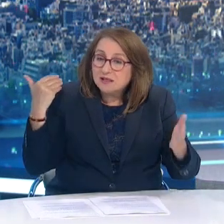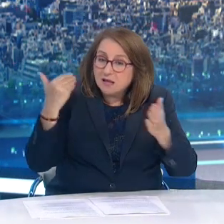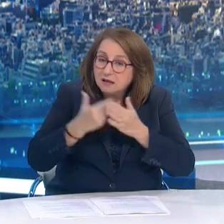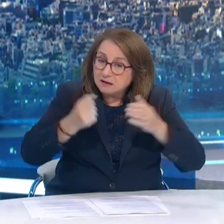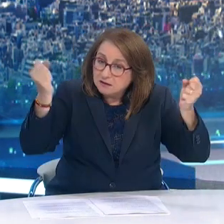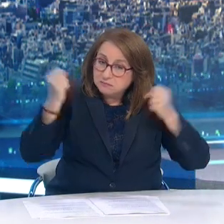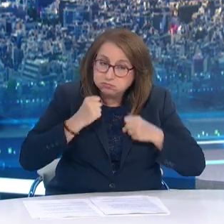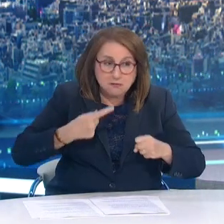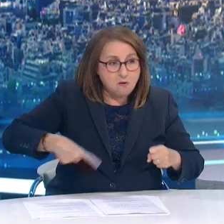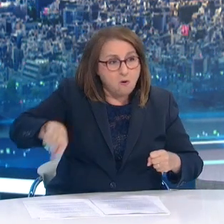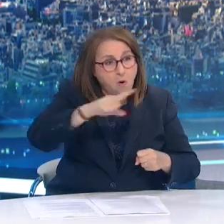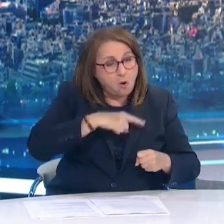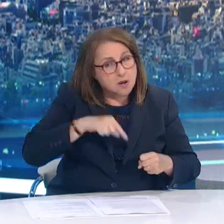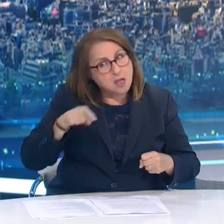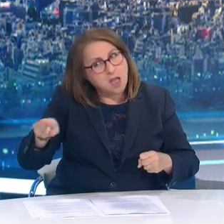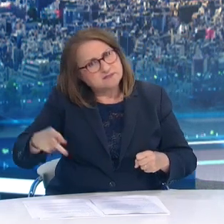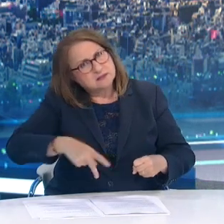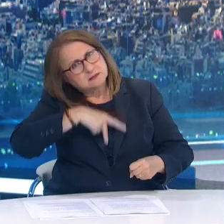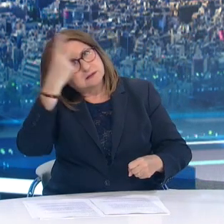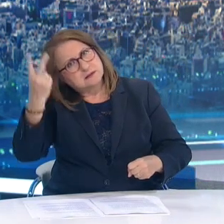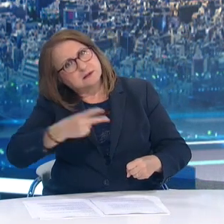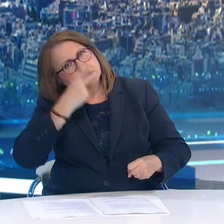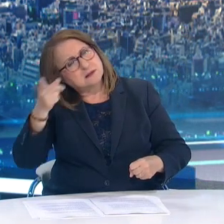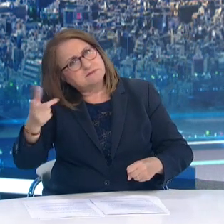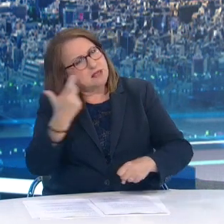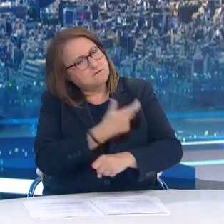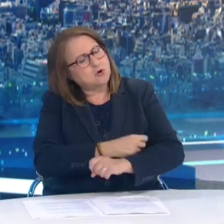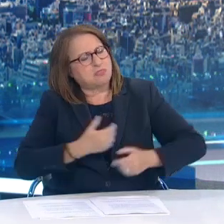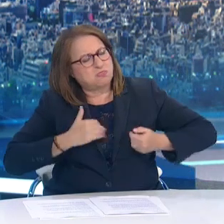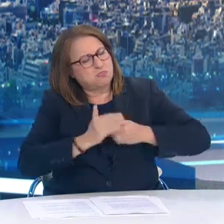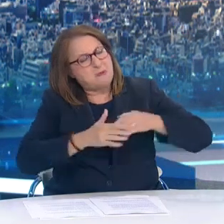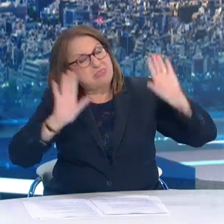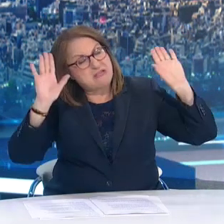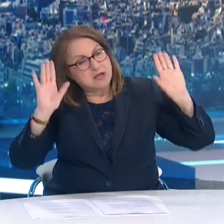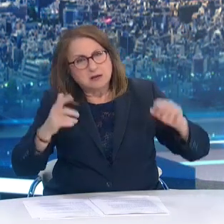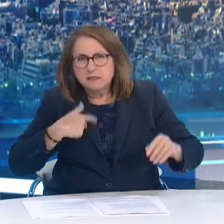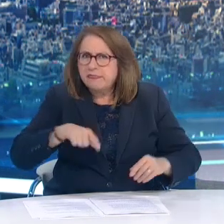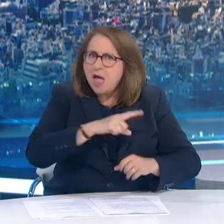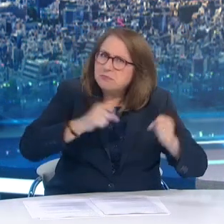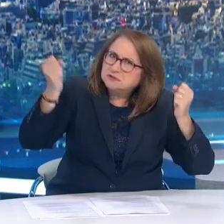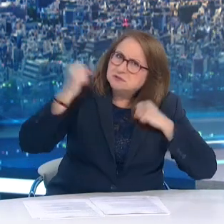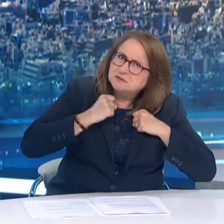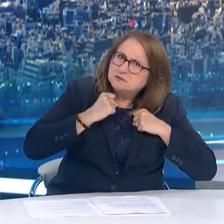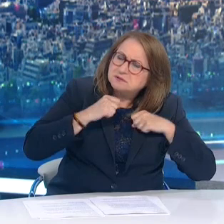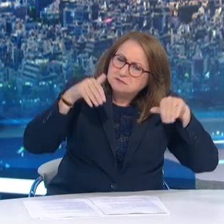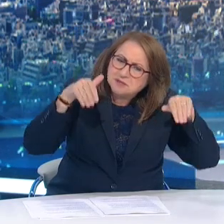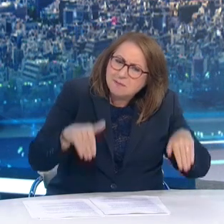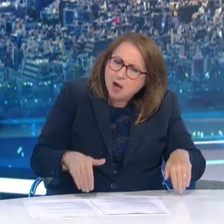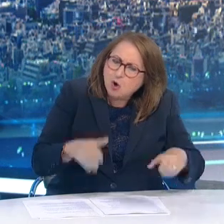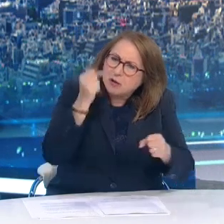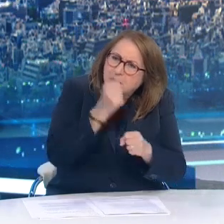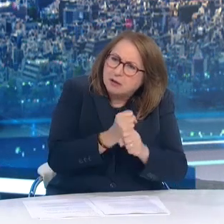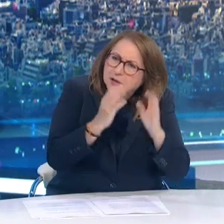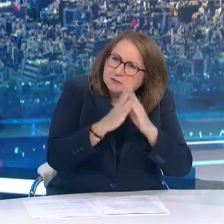συμβαίνει Ας μην αφήσουμε λοιπόν αυτό το καλοκαίρι να περάσει ένα εκμετάλλευτο Και ας εμβολιαστούν τον νωρίτερο δυνατόν όσοι ακόμα το σκέφτονται